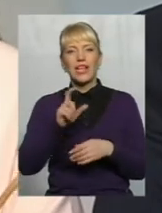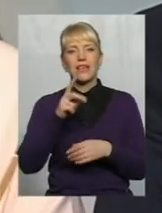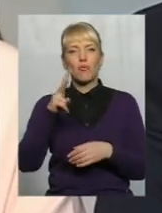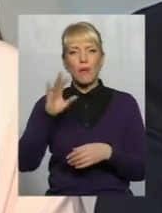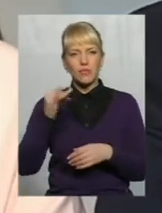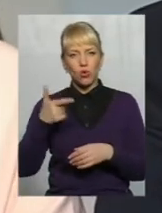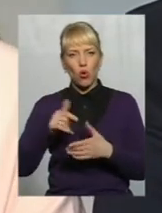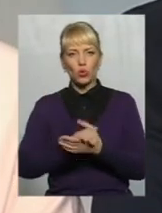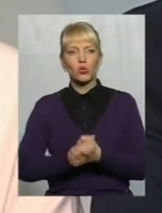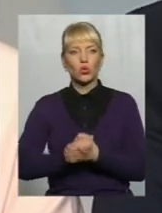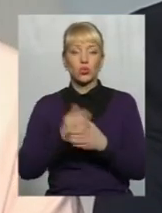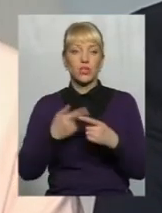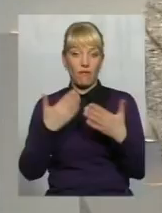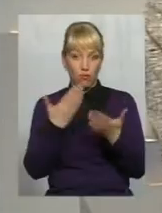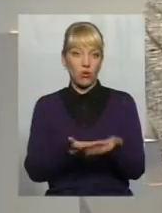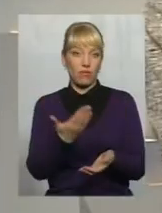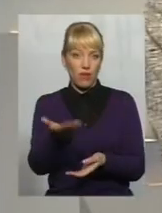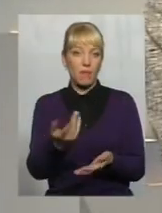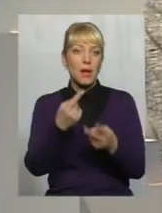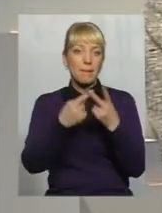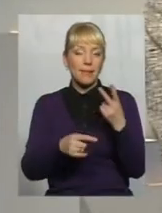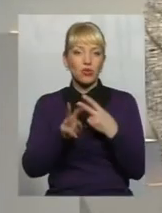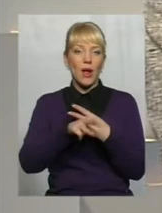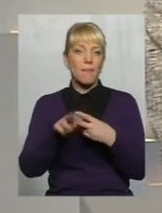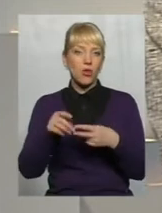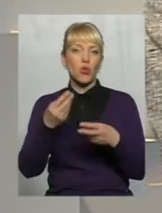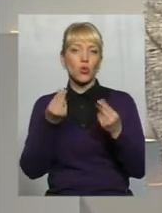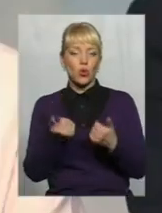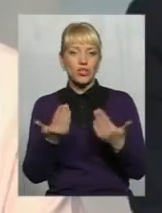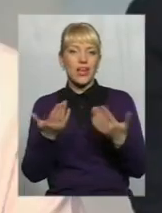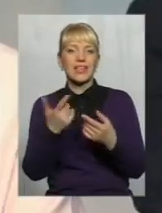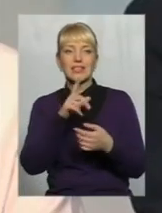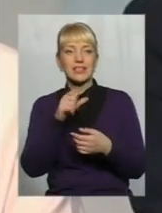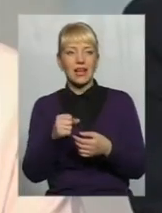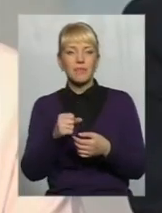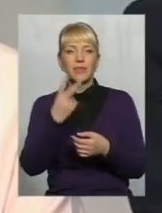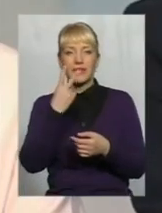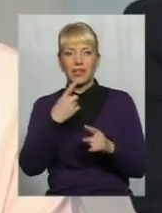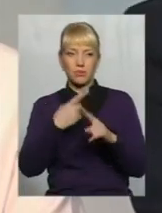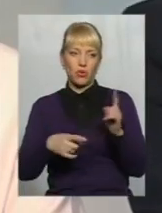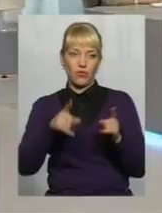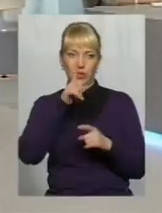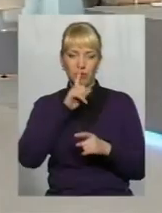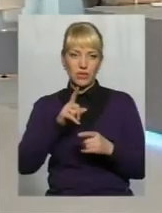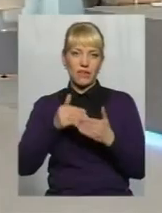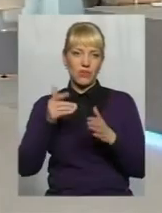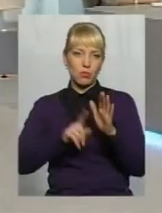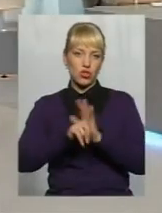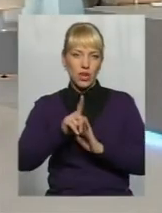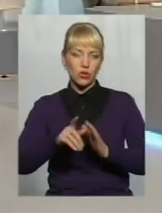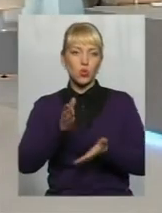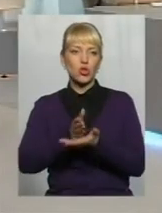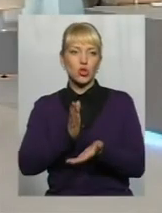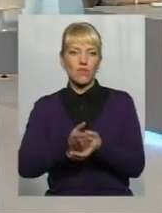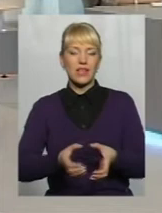Союзу От вам півтора мільйона, умовно кажучи, приблизно коштів, які за, що ми маємо, 2,5 місяця фактично від початку існування громади